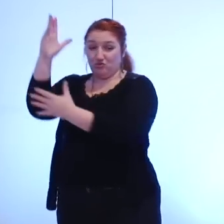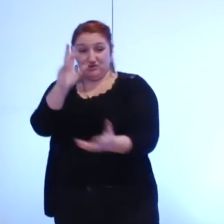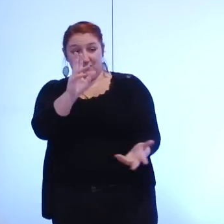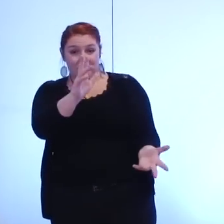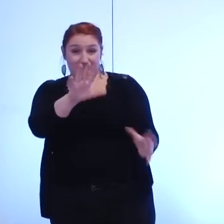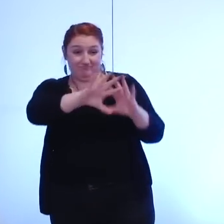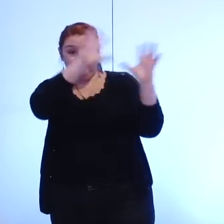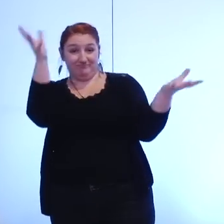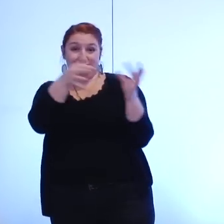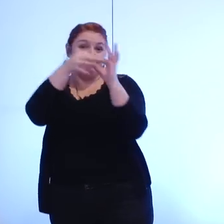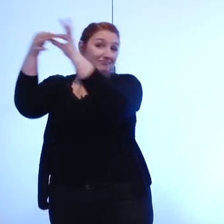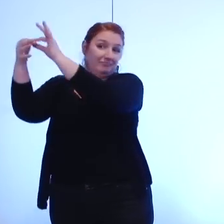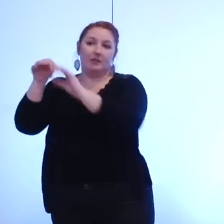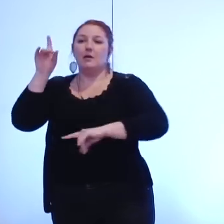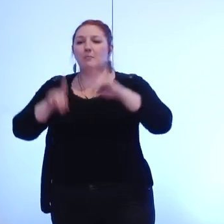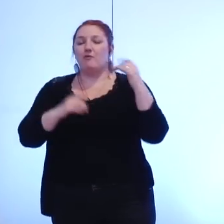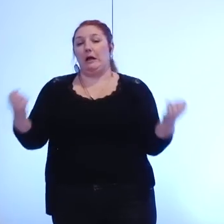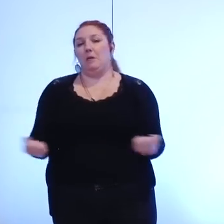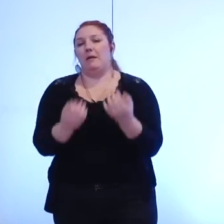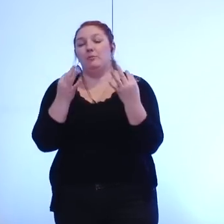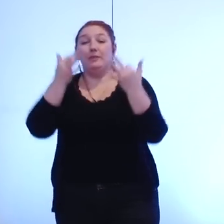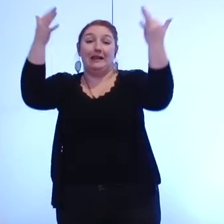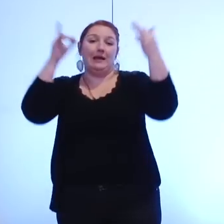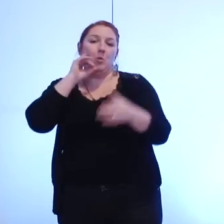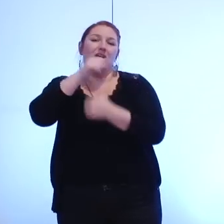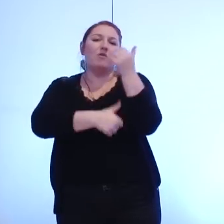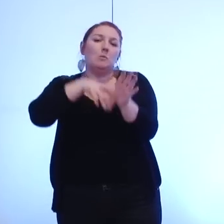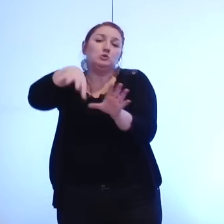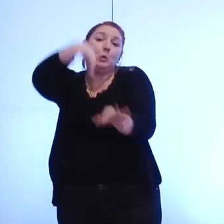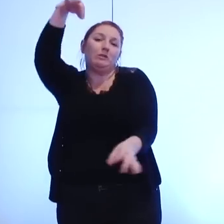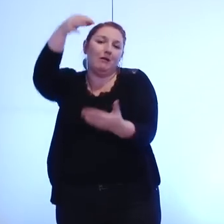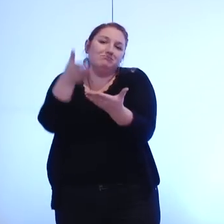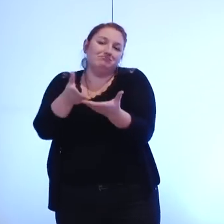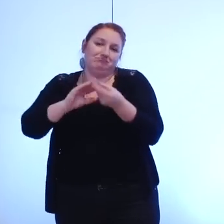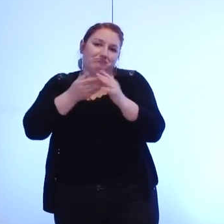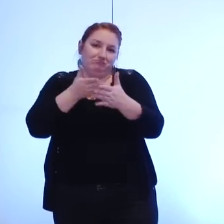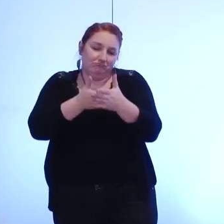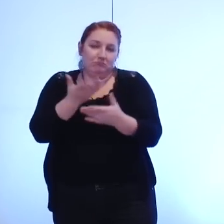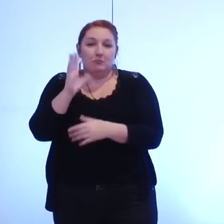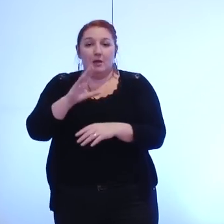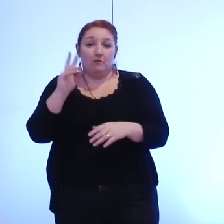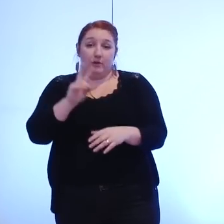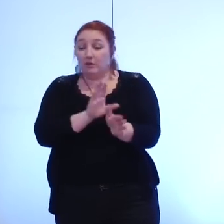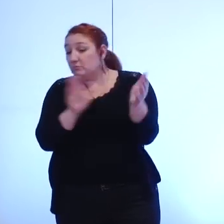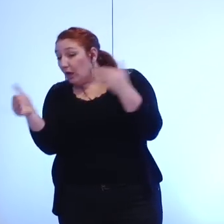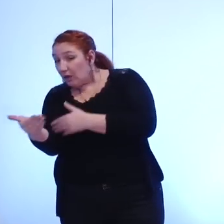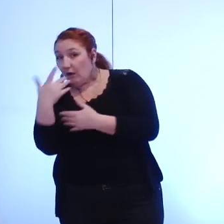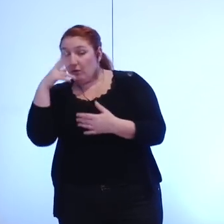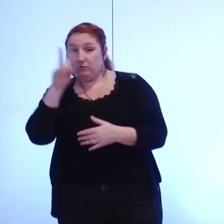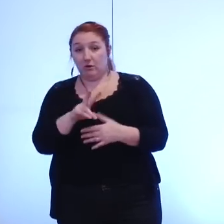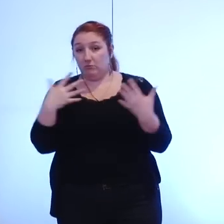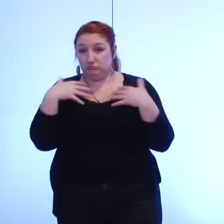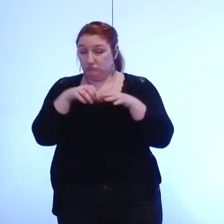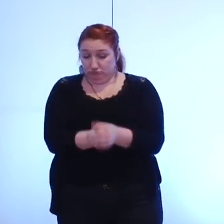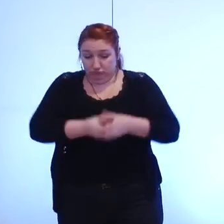conditions parfois délicates pendant la campagne du fait du mode de scrutin mais derrière dans un rassemblement autour d'une majorité solide autour du président